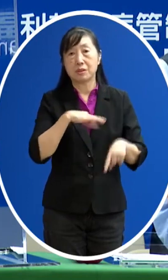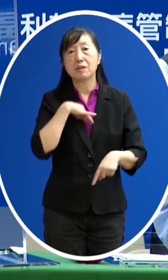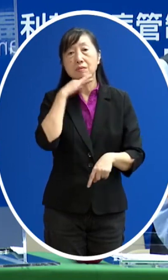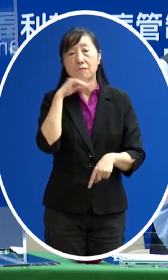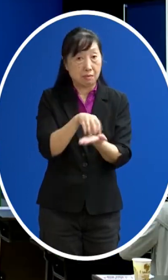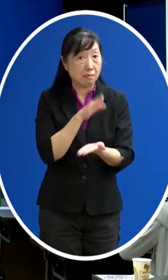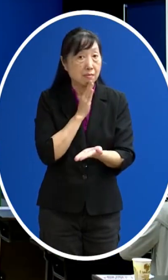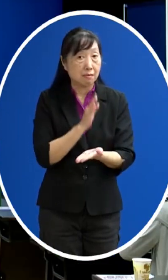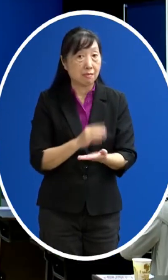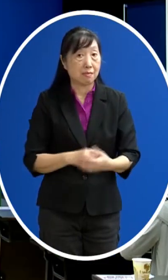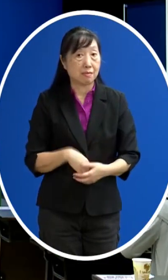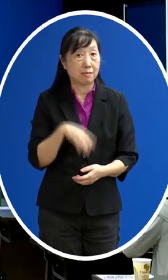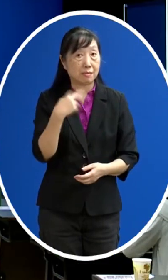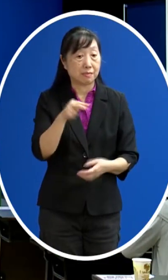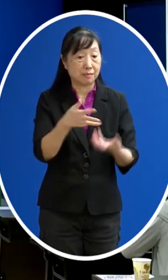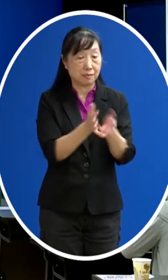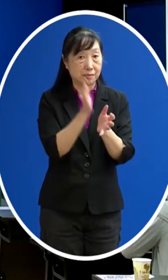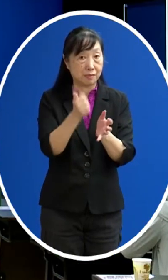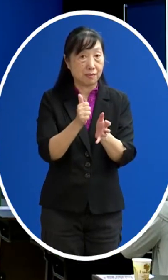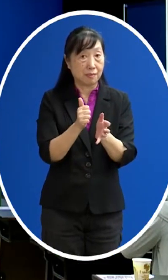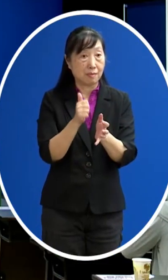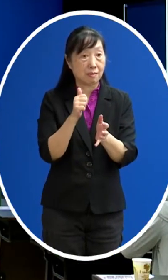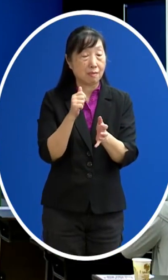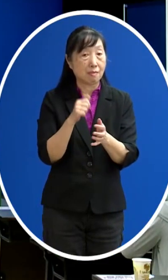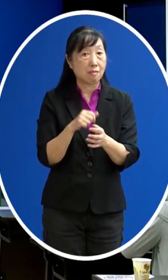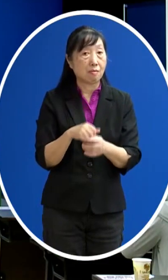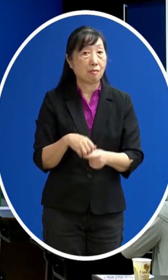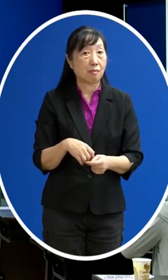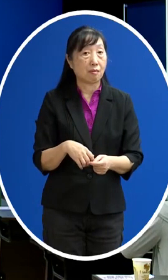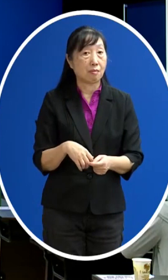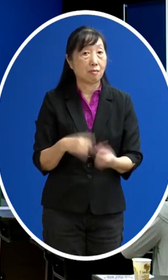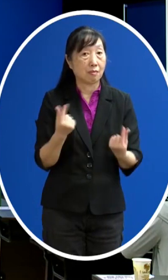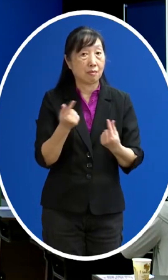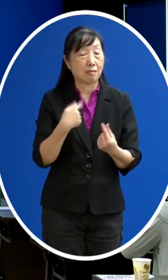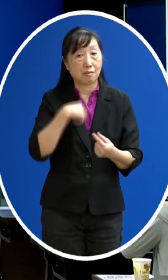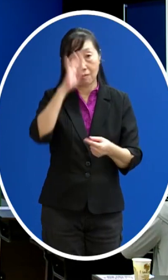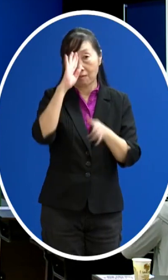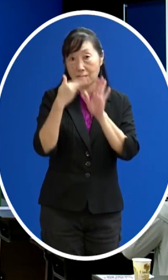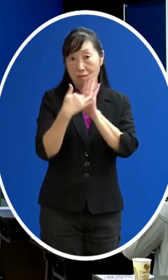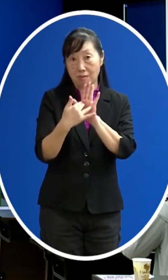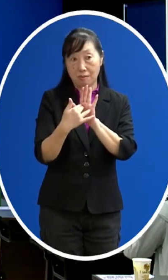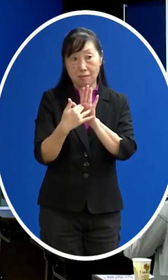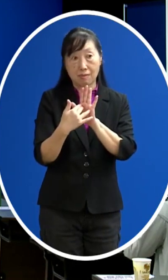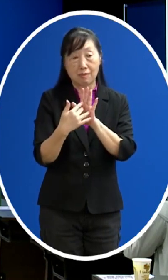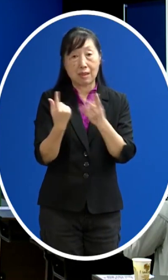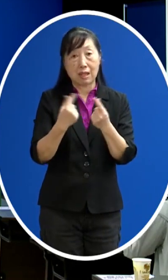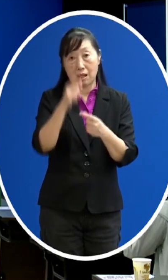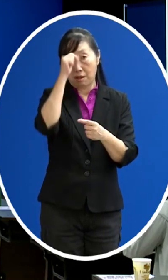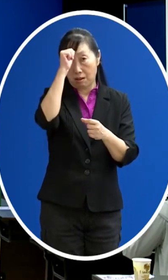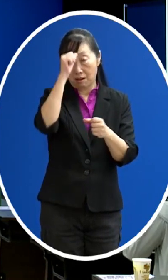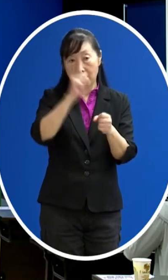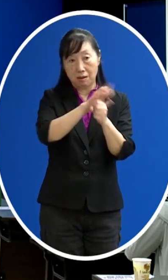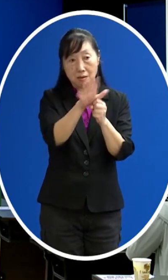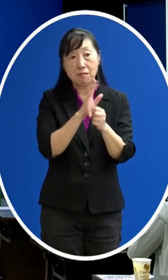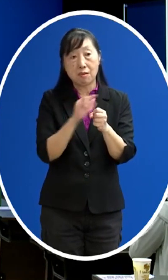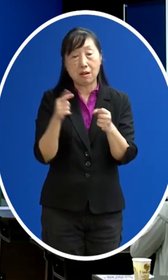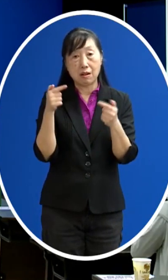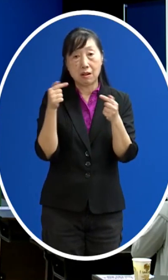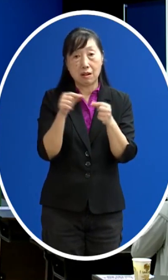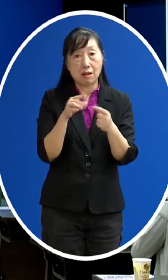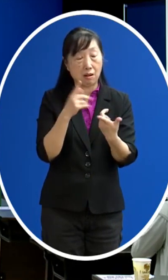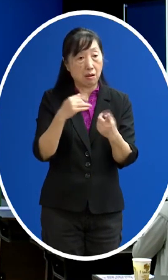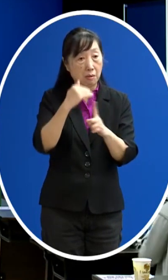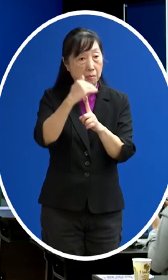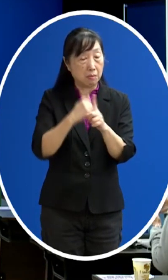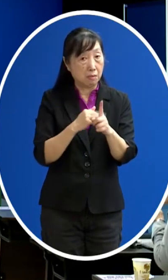剛好問部長可能就是一個問題就是說 因為像我們因為防疫有存的關係 現在臺灣也要進入振興階段 那像昨